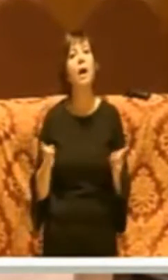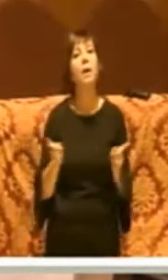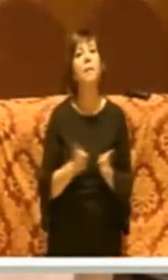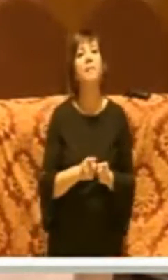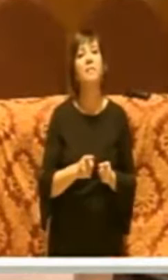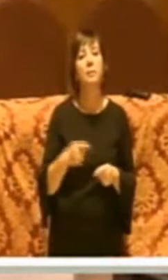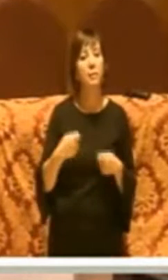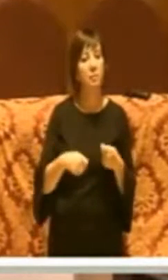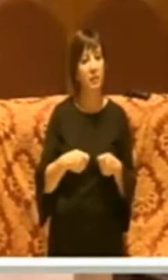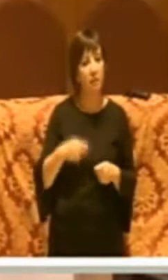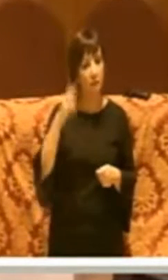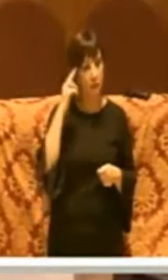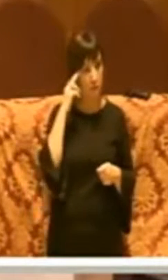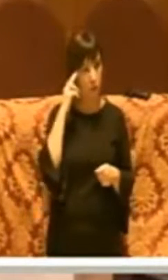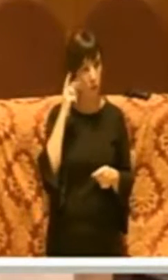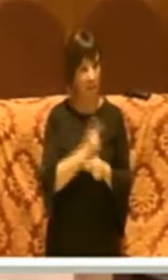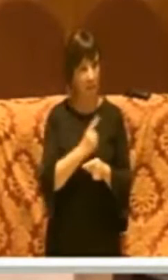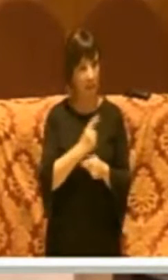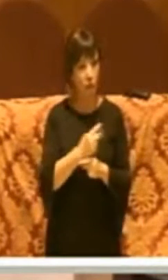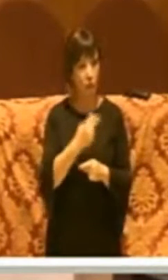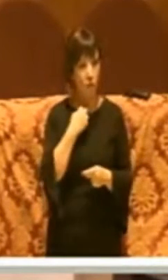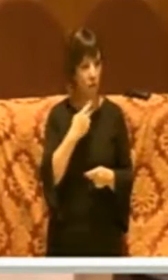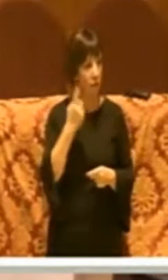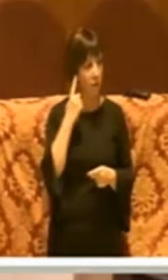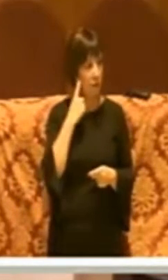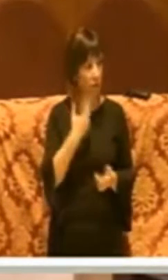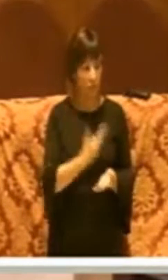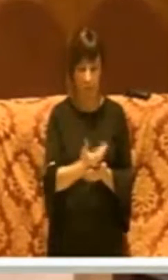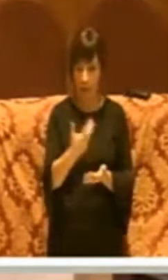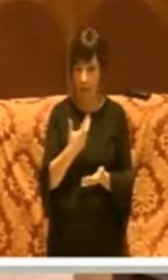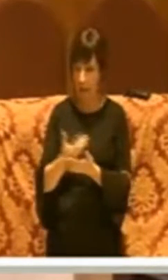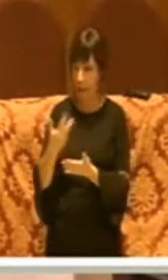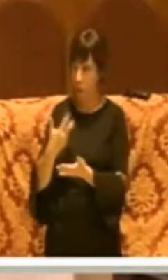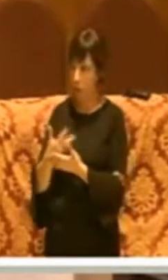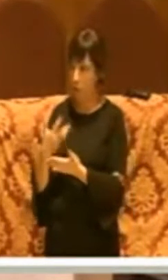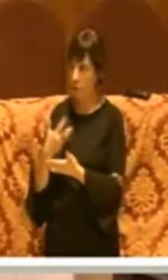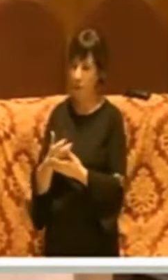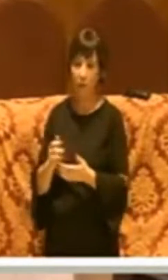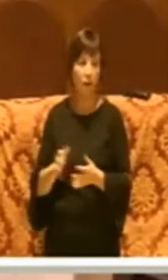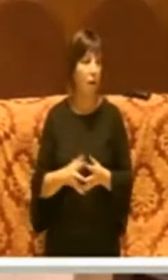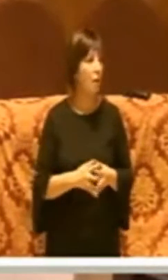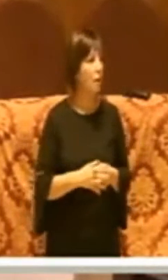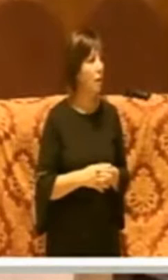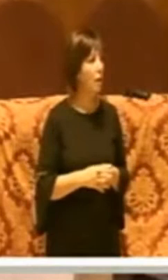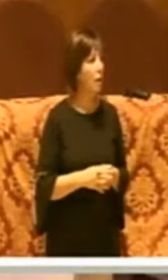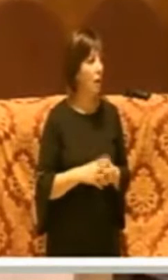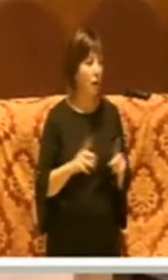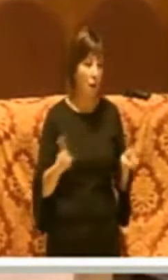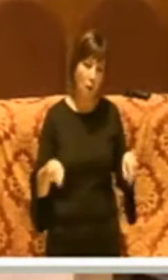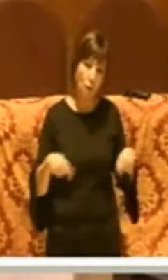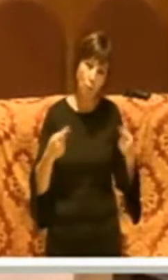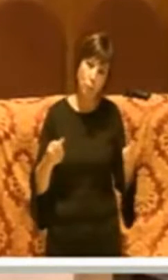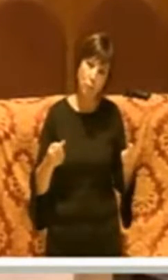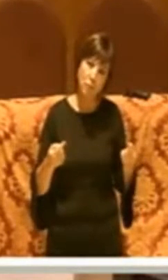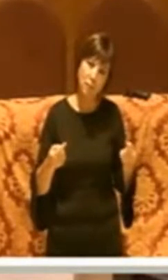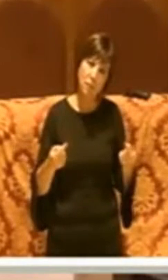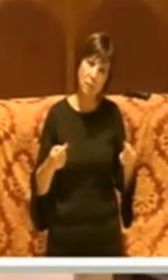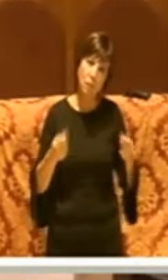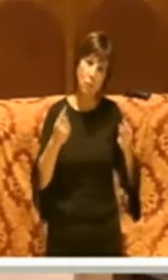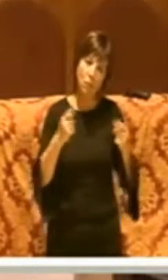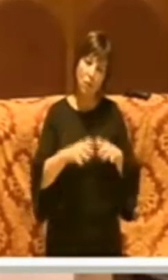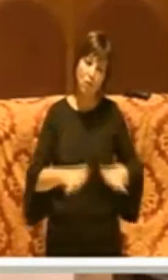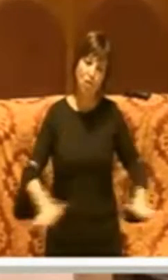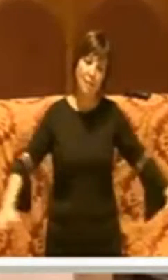ricordare perché veramente io sento raccontare dalle opposizioni uno scenario